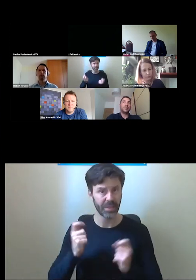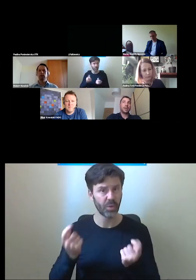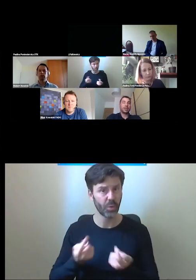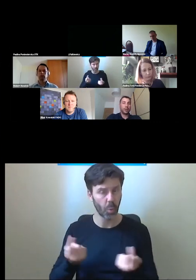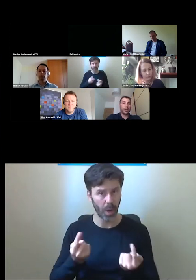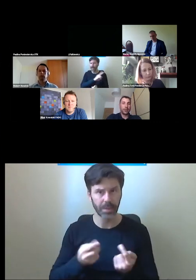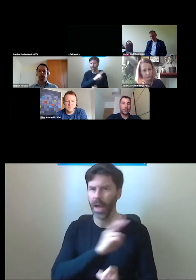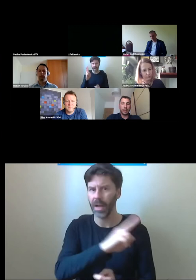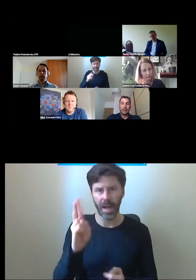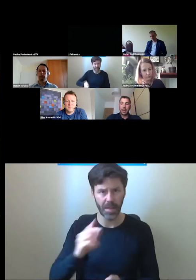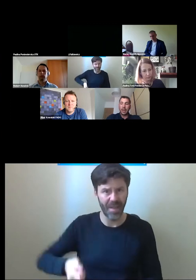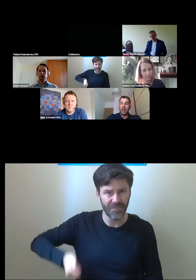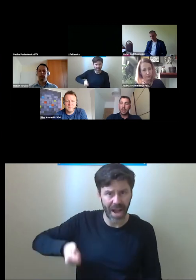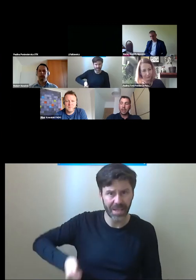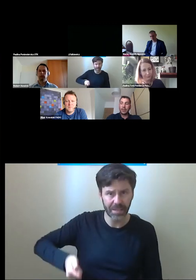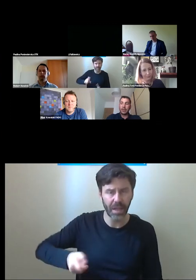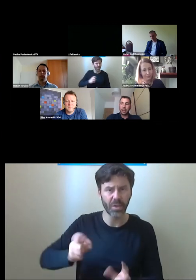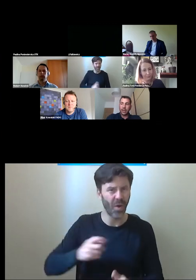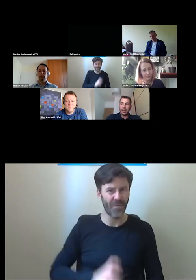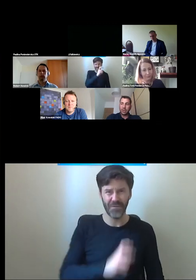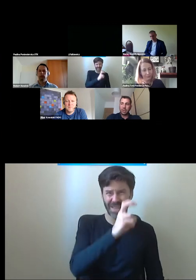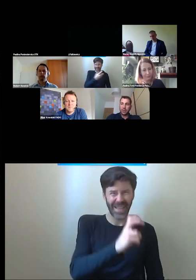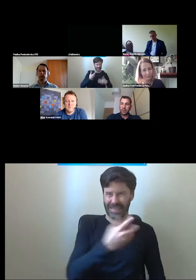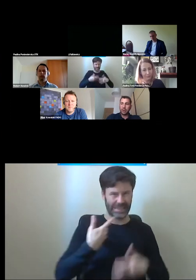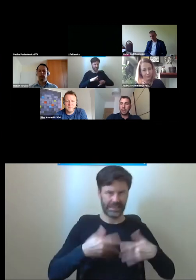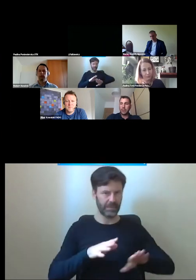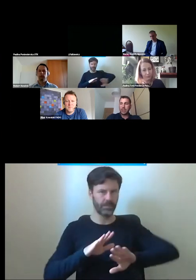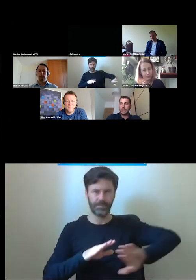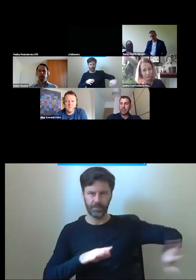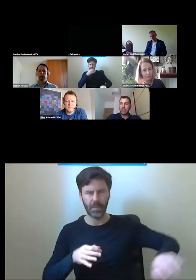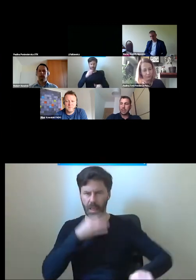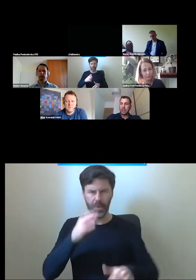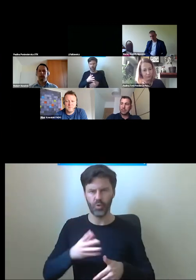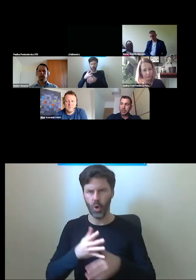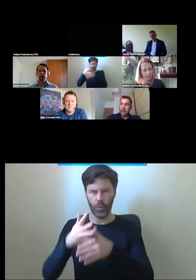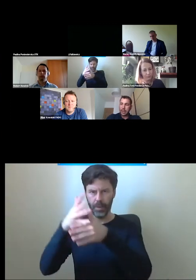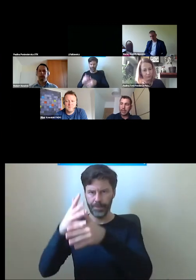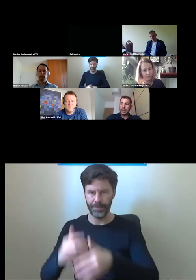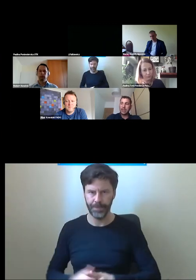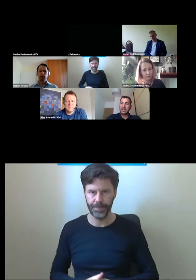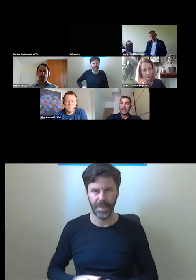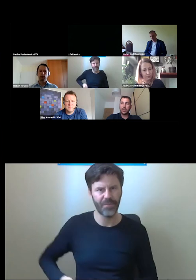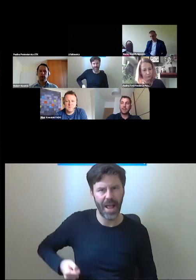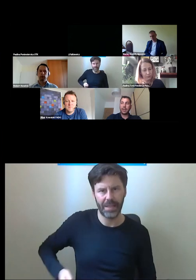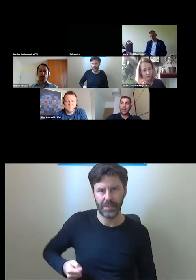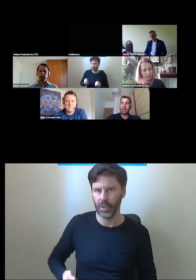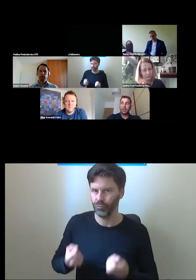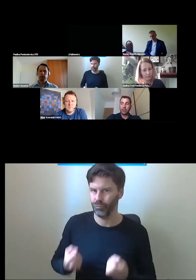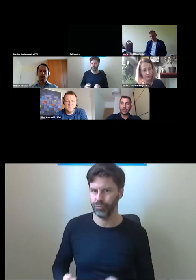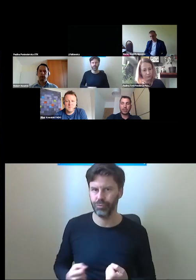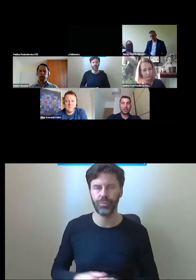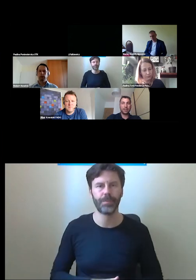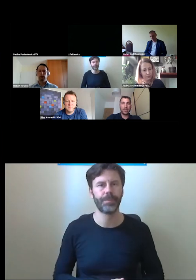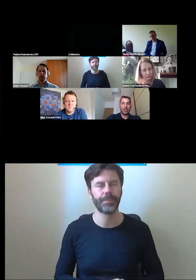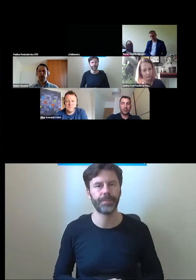z tą walizką wybiera schody, a nie windę. Dlatego wydaje mi się, że głównym problemem jest brak zdiagnozowania,